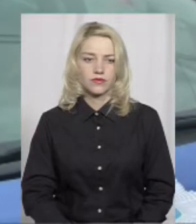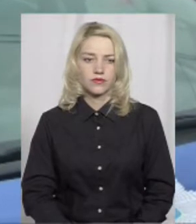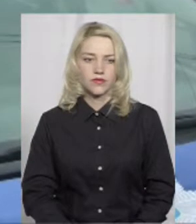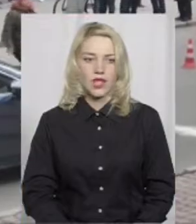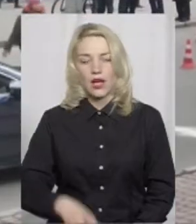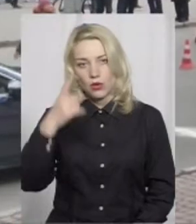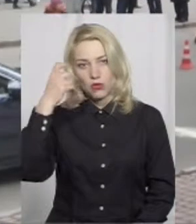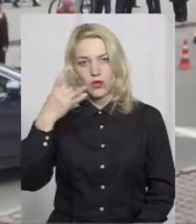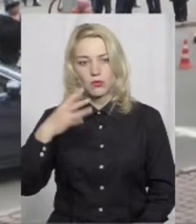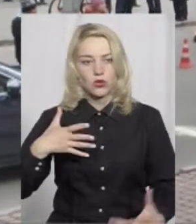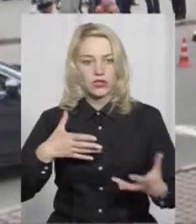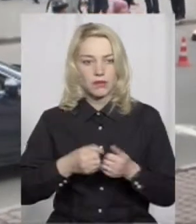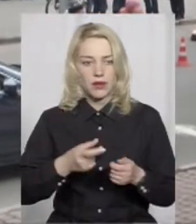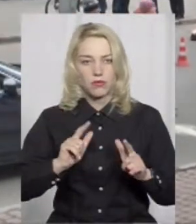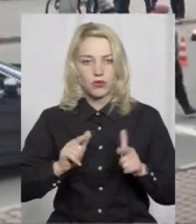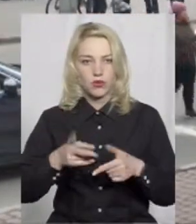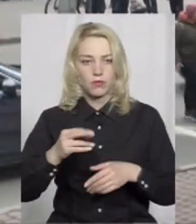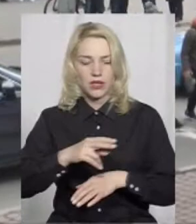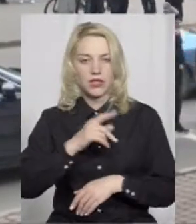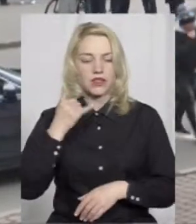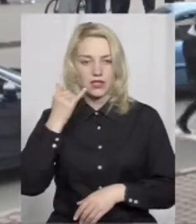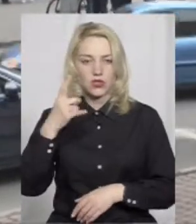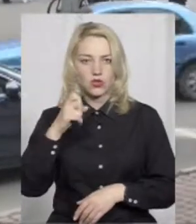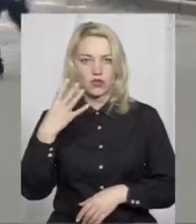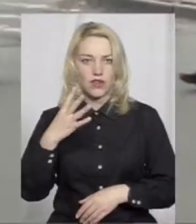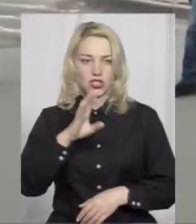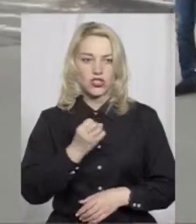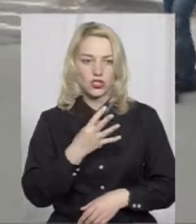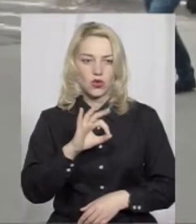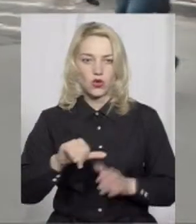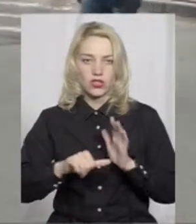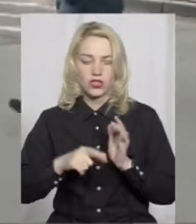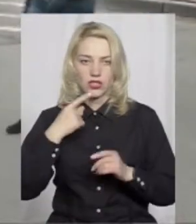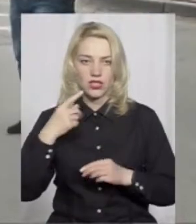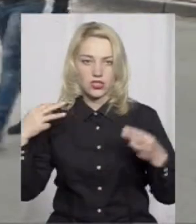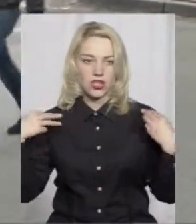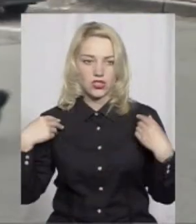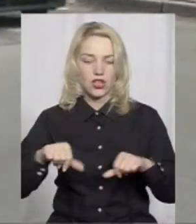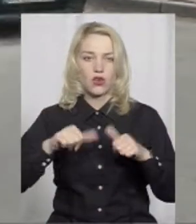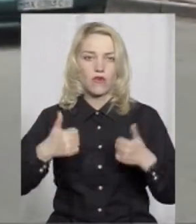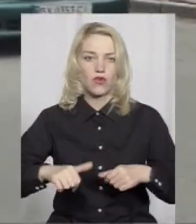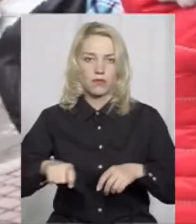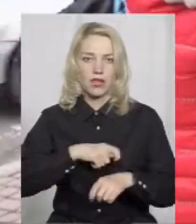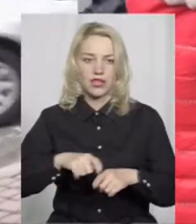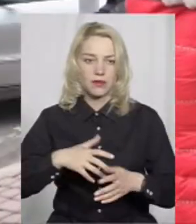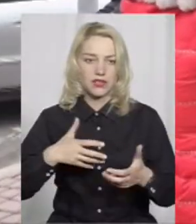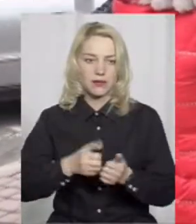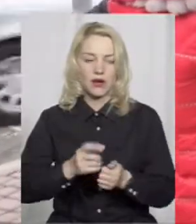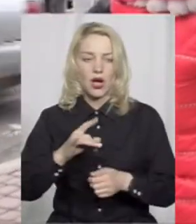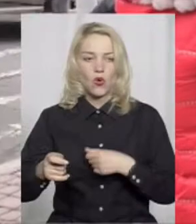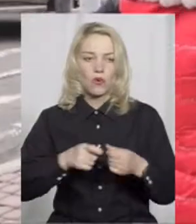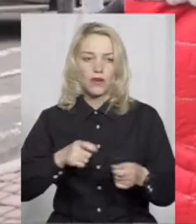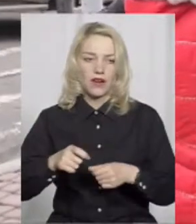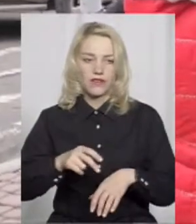Повідомлення про ДТП поступило на лінію 102 о 14.06, каже начальник відділу оформлення матеріалів ДТП управління